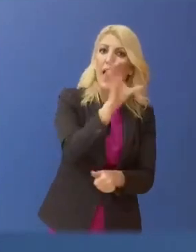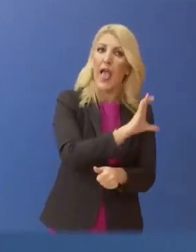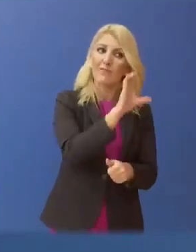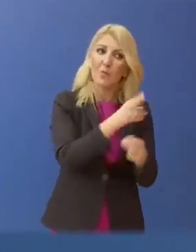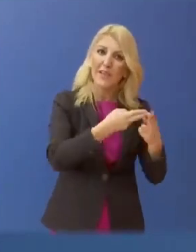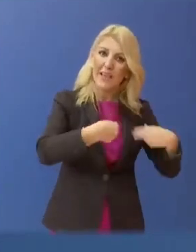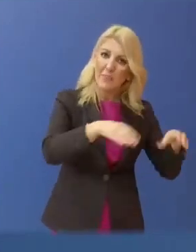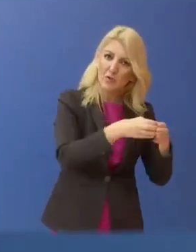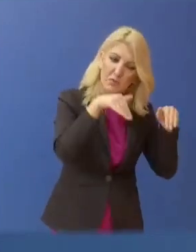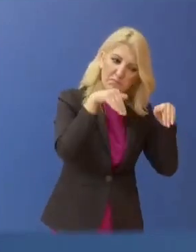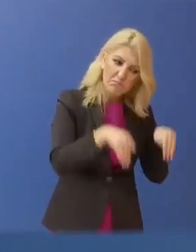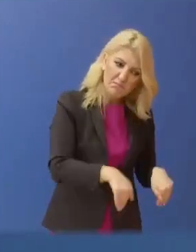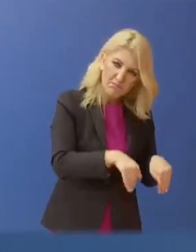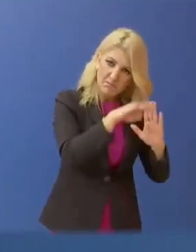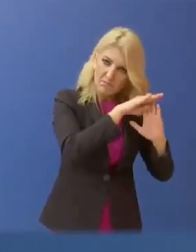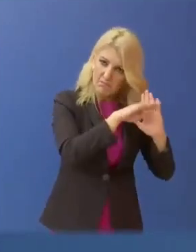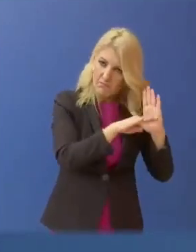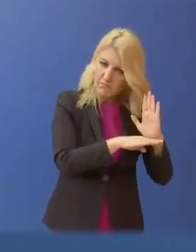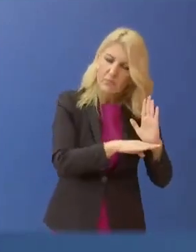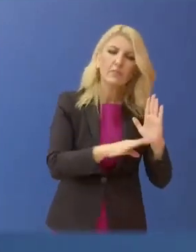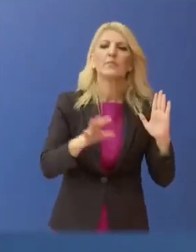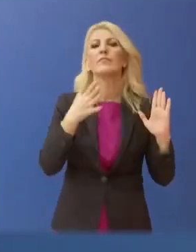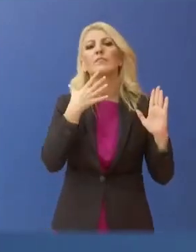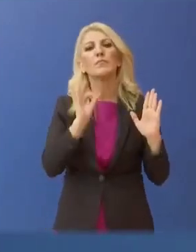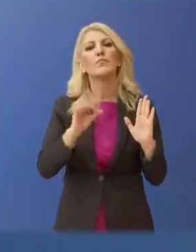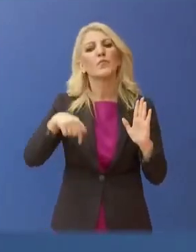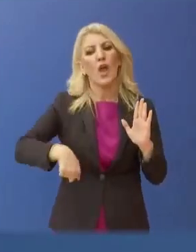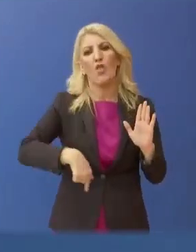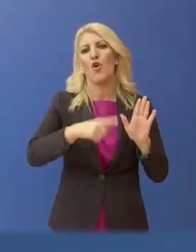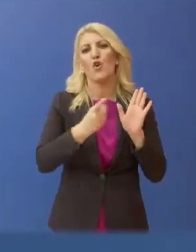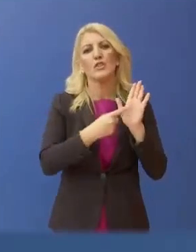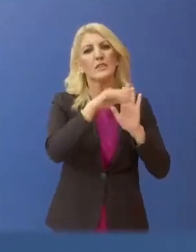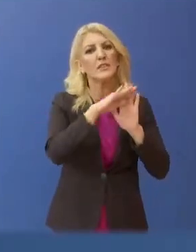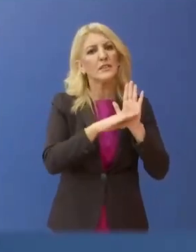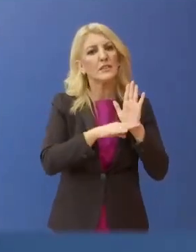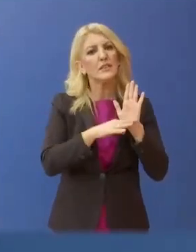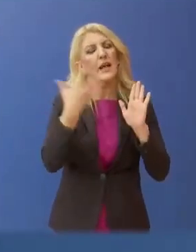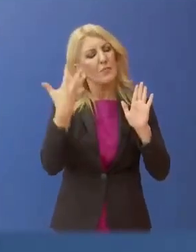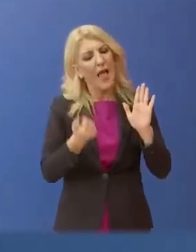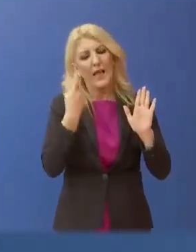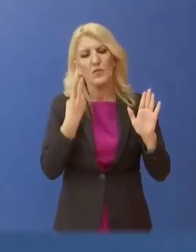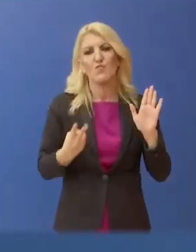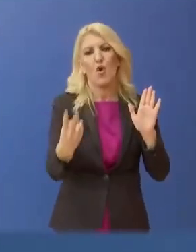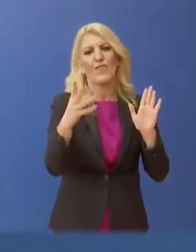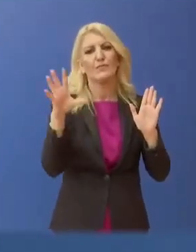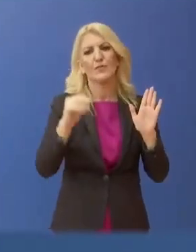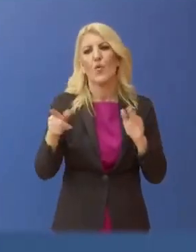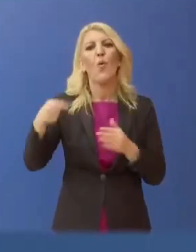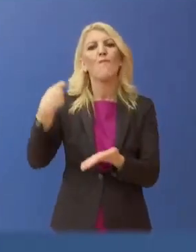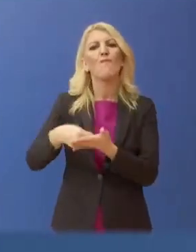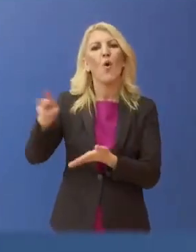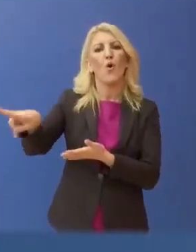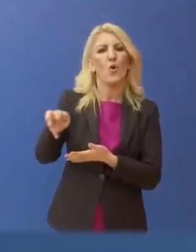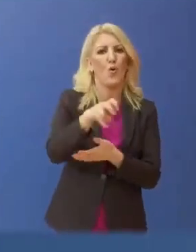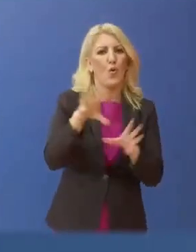αλλά και με τις συνταγματικές επιταγές, δεδομένου ότι και το Σύνταγμά μας έχει διάφορες πρόνοιες ό,τι αφορά την φορολογική αντιμετώπιση της ναυτιλίας και το ελληνικό κράτος, το